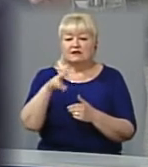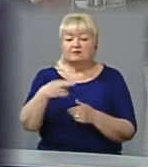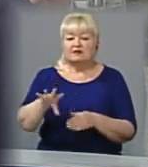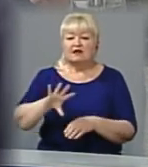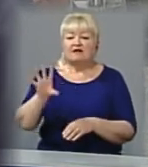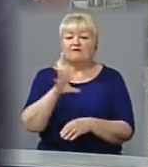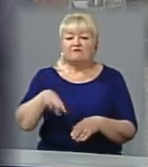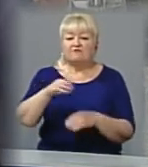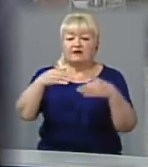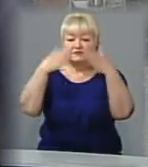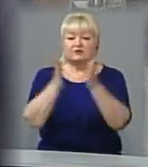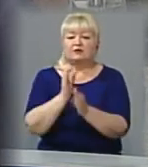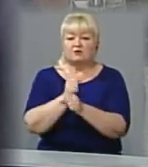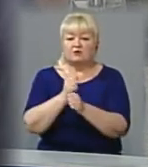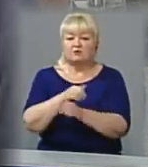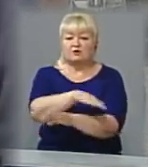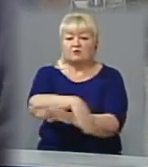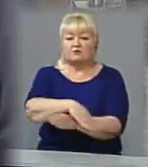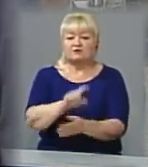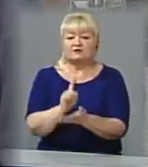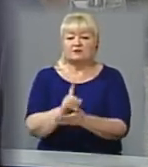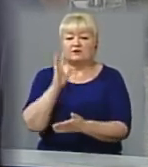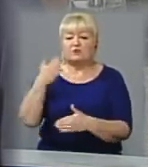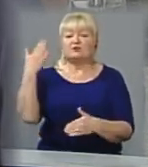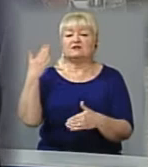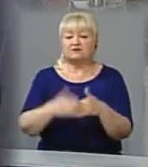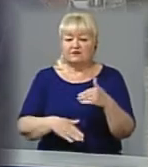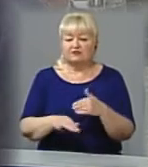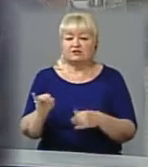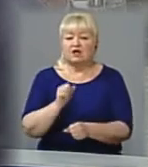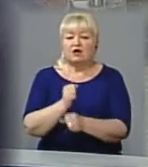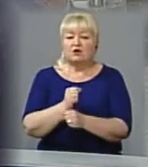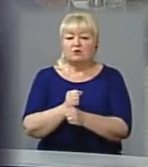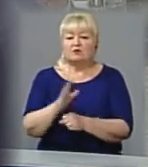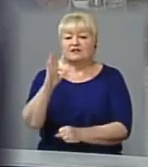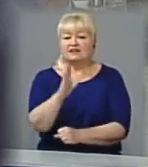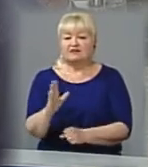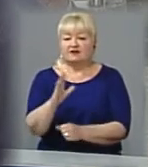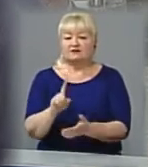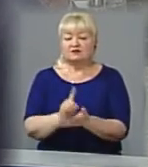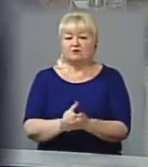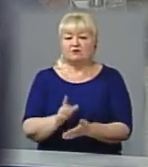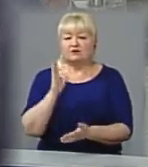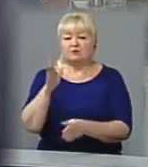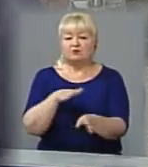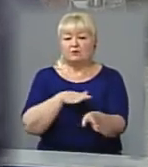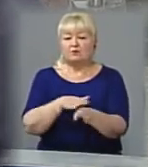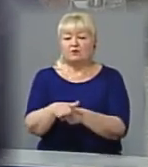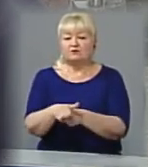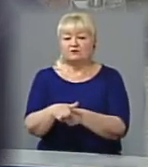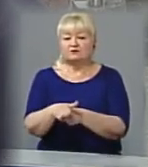робіт по вулиці Личаківській має бути завершений і робота на вересень вже має бути повністю